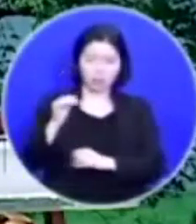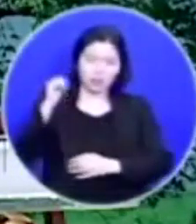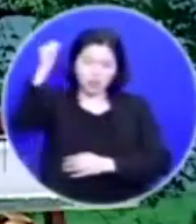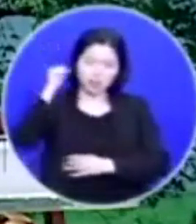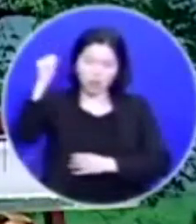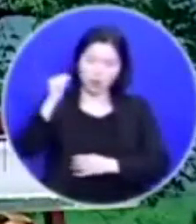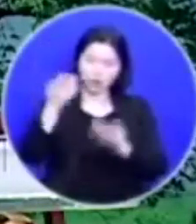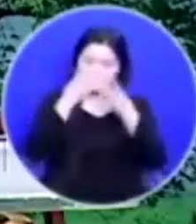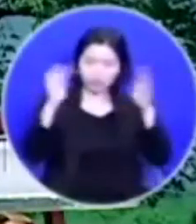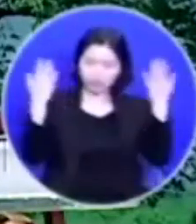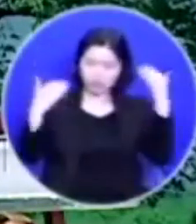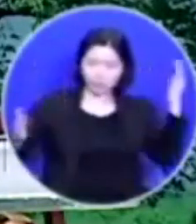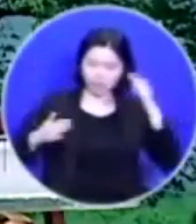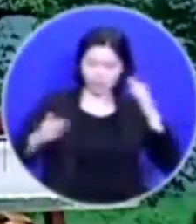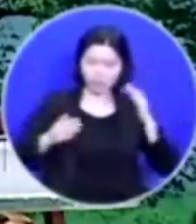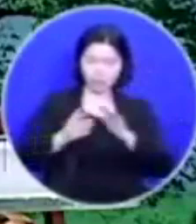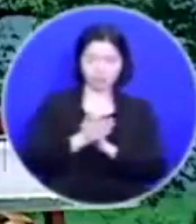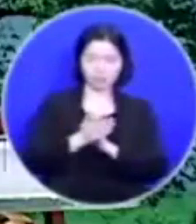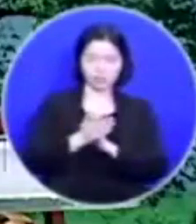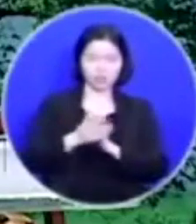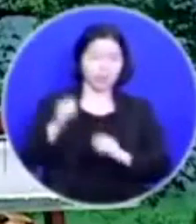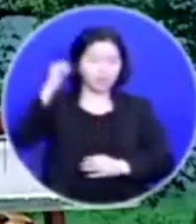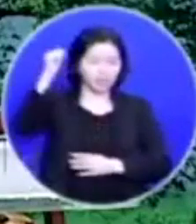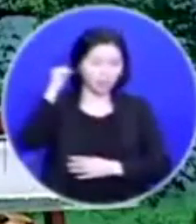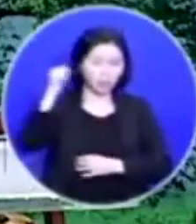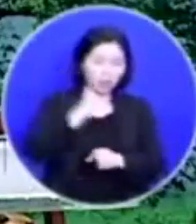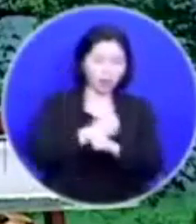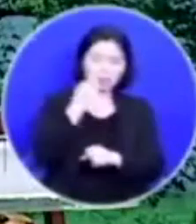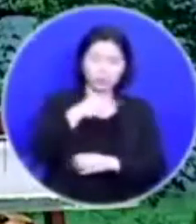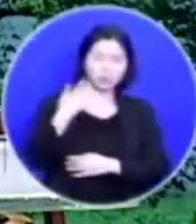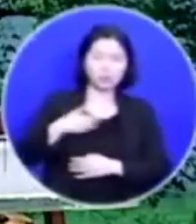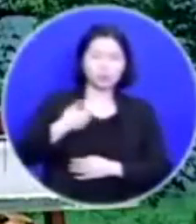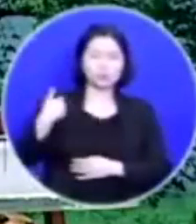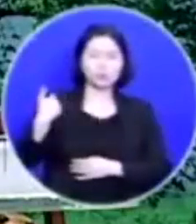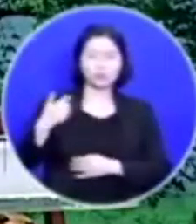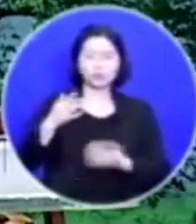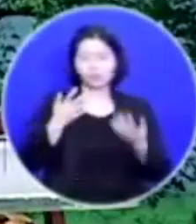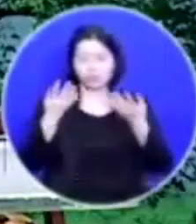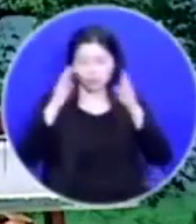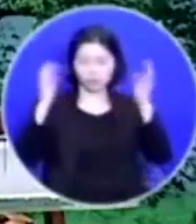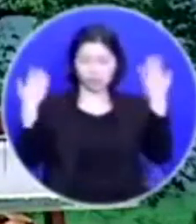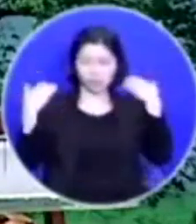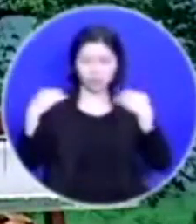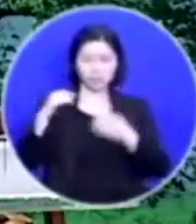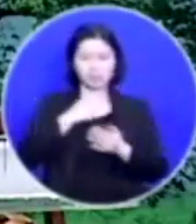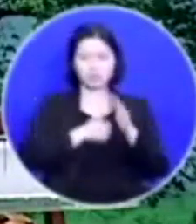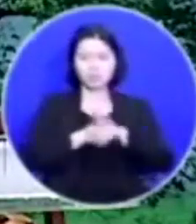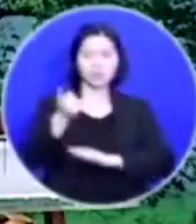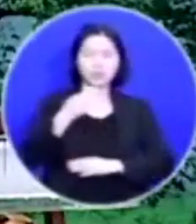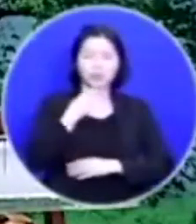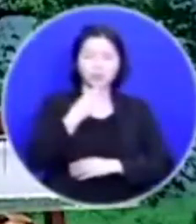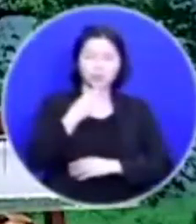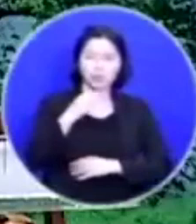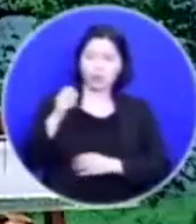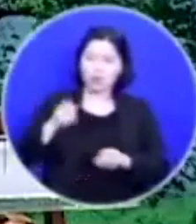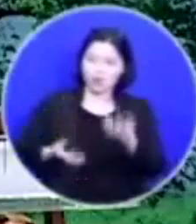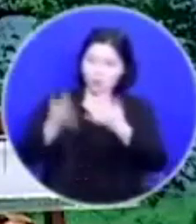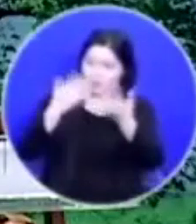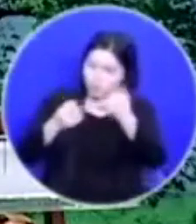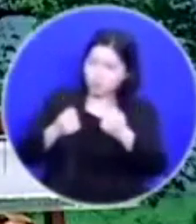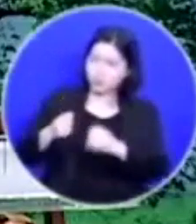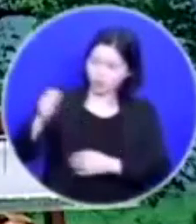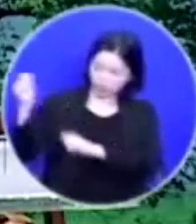데모할 줄 모르는 젊은이는 희망이 없습니다 그러나 불 지르고 무기 휘두르는 것은